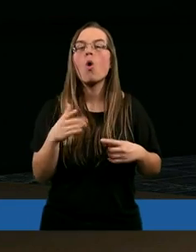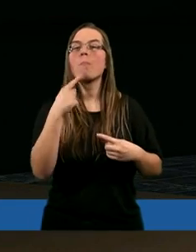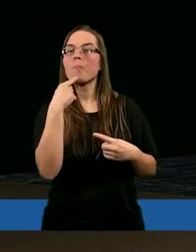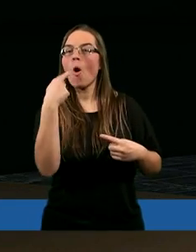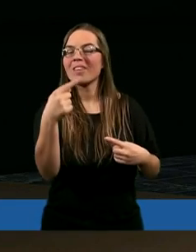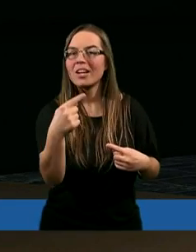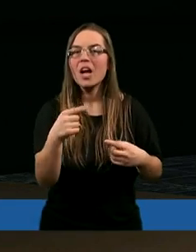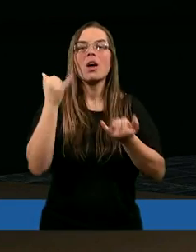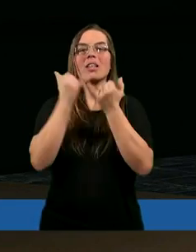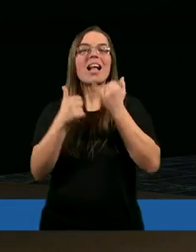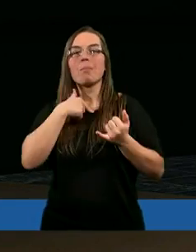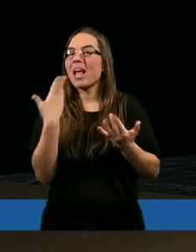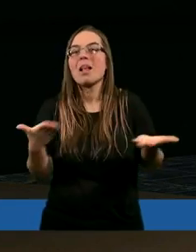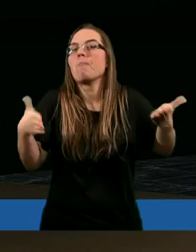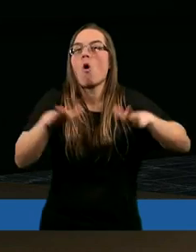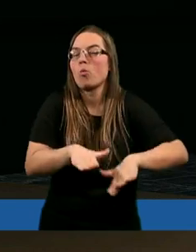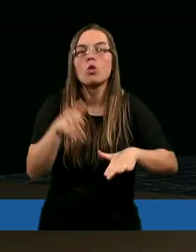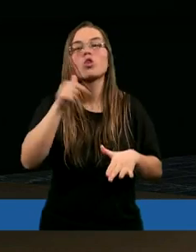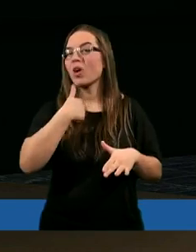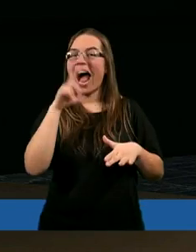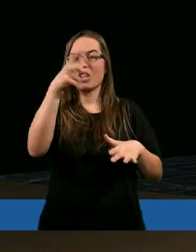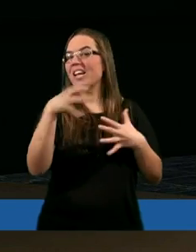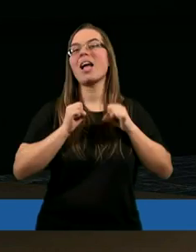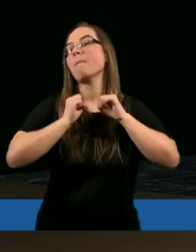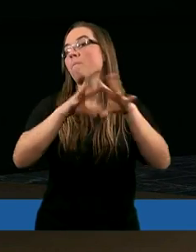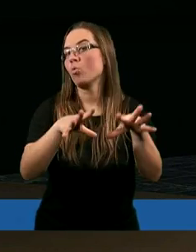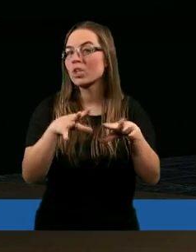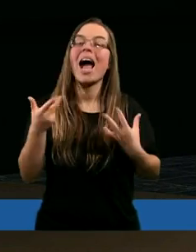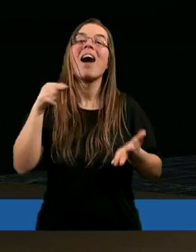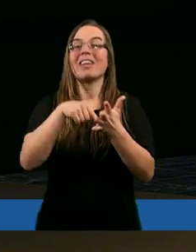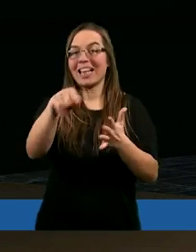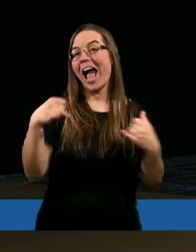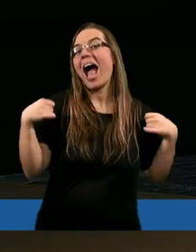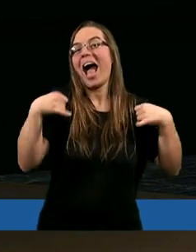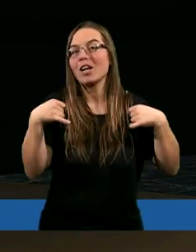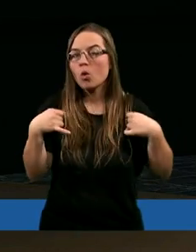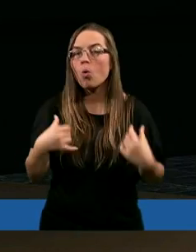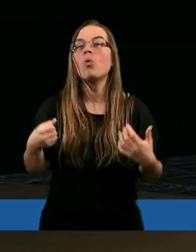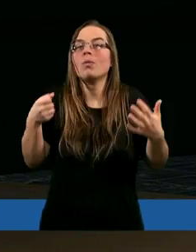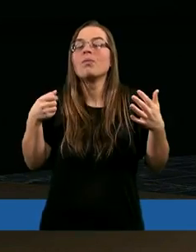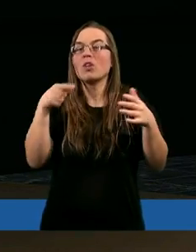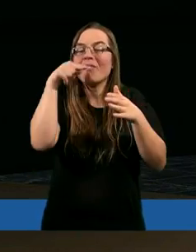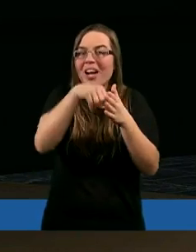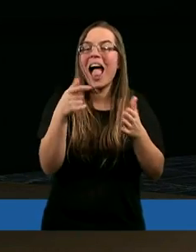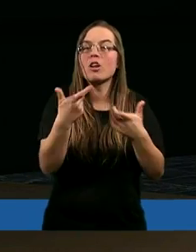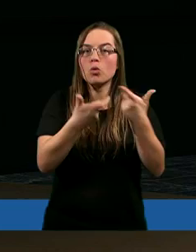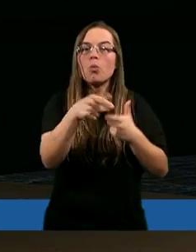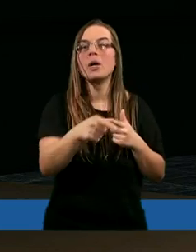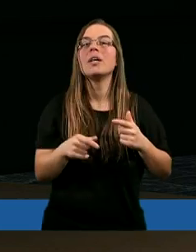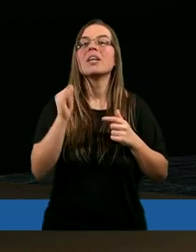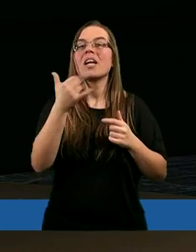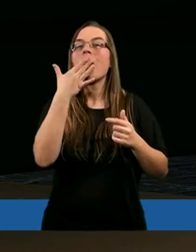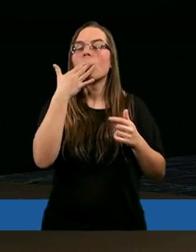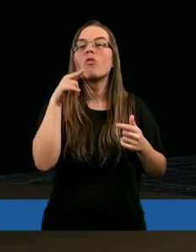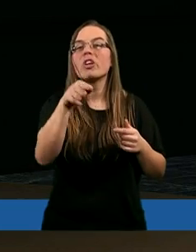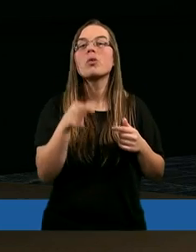powiedział, jeżeli mu nie pobogosławić, to cię nie puśczę. No i właśnie ten anioł uderzył go w lędźwie, odkąd się